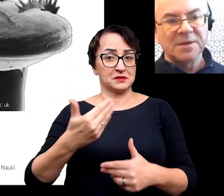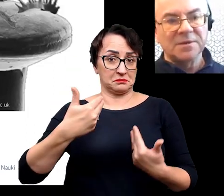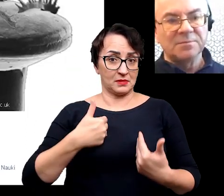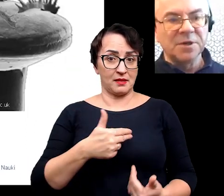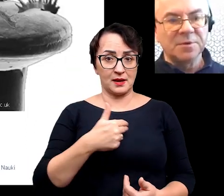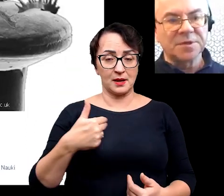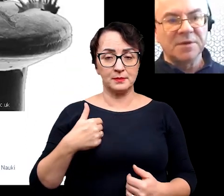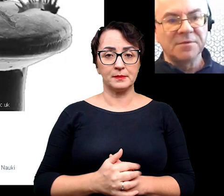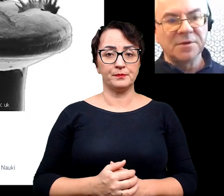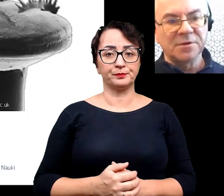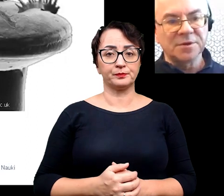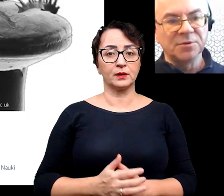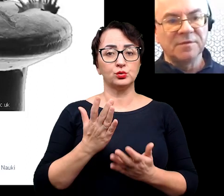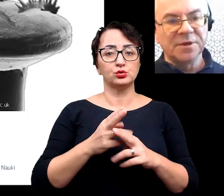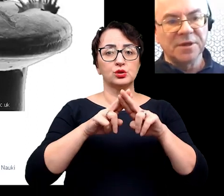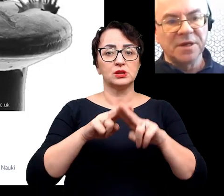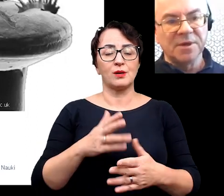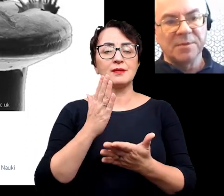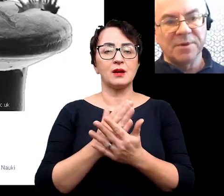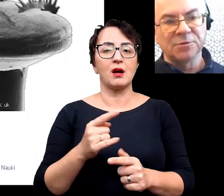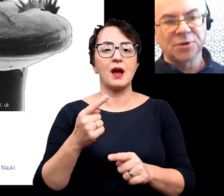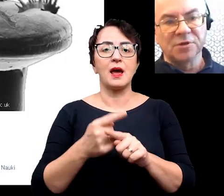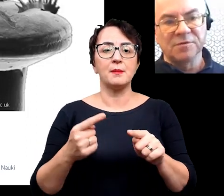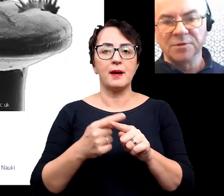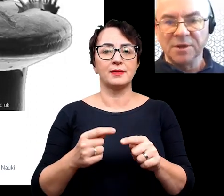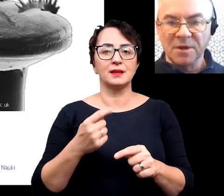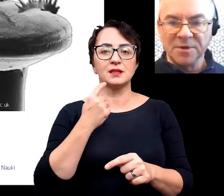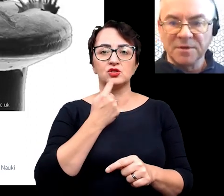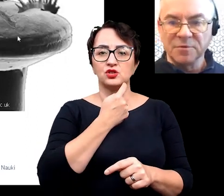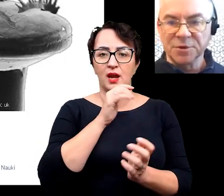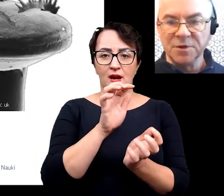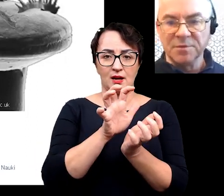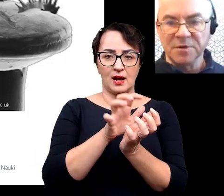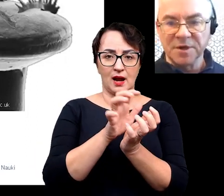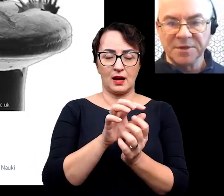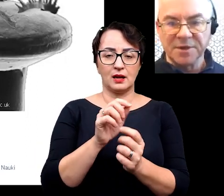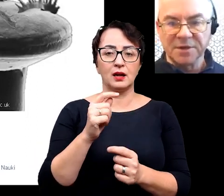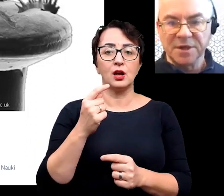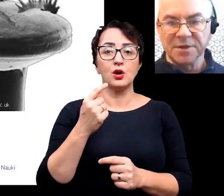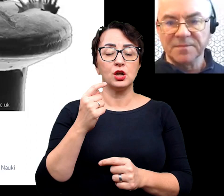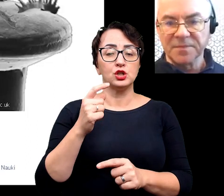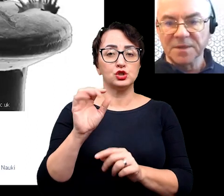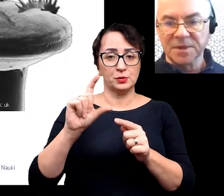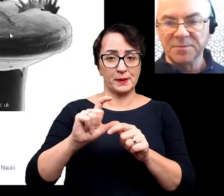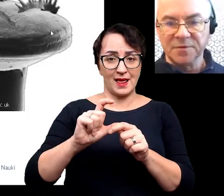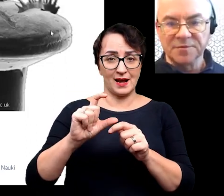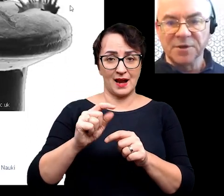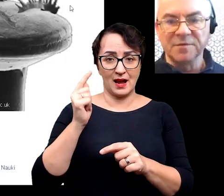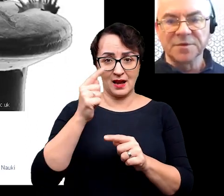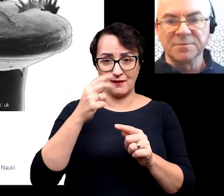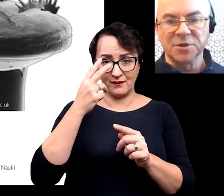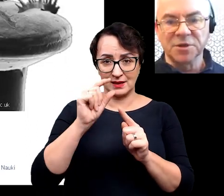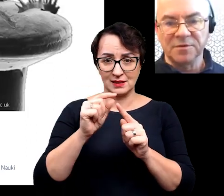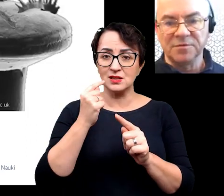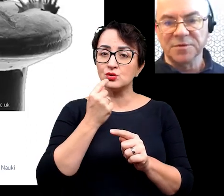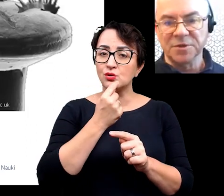nami. Po nich pozostały tylko rozbudowane elementy aparatu szczękowego. Tutaj mamy na łebku od szpilki pokazane, jak te ząbki,